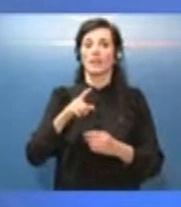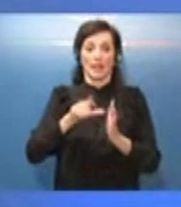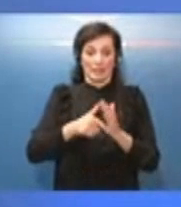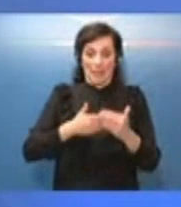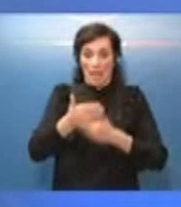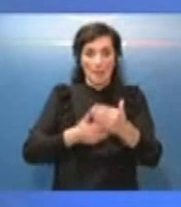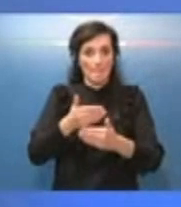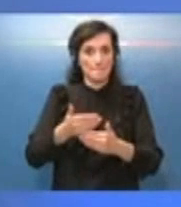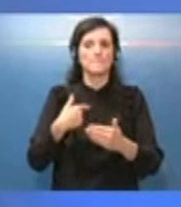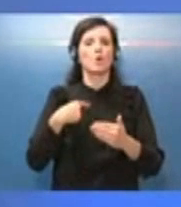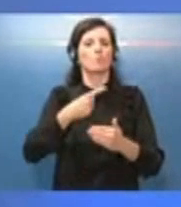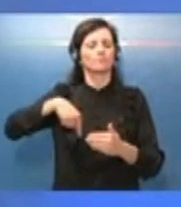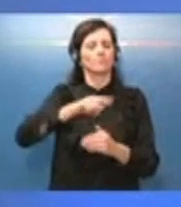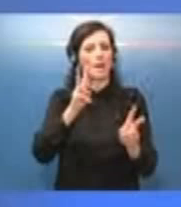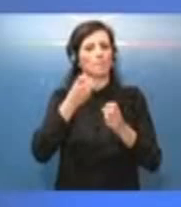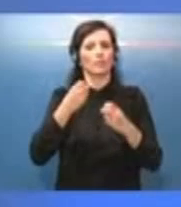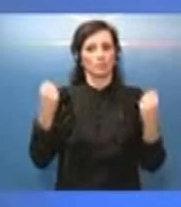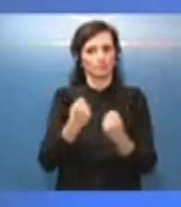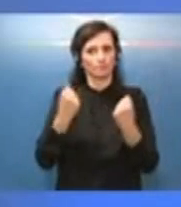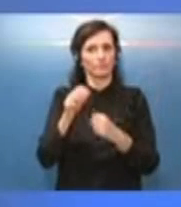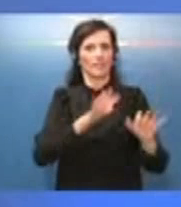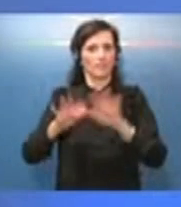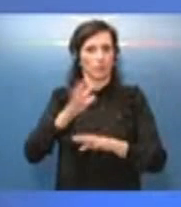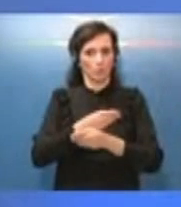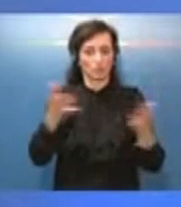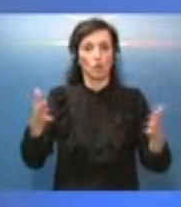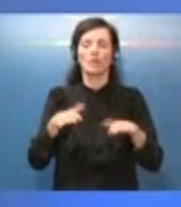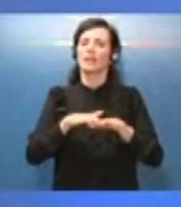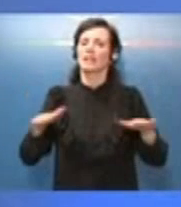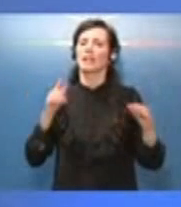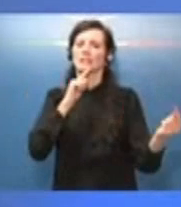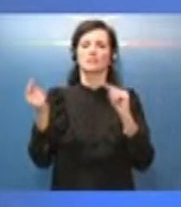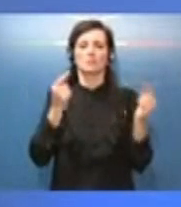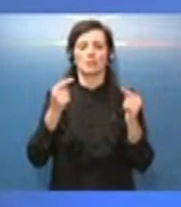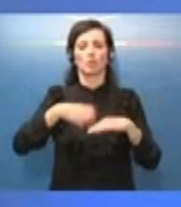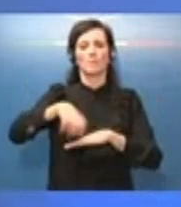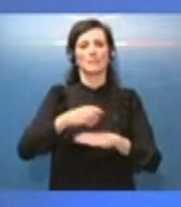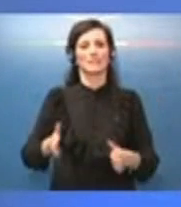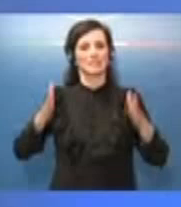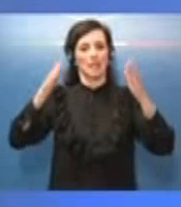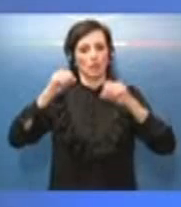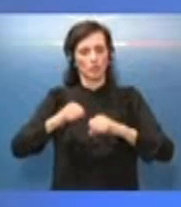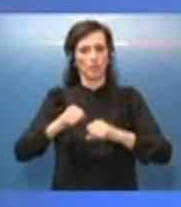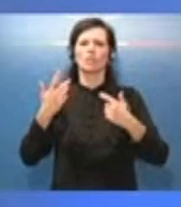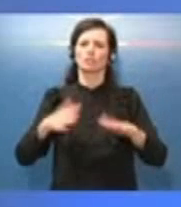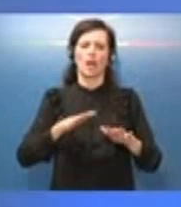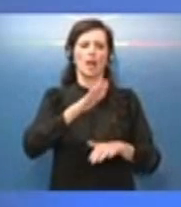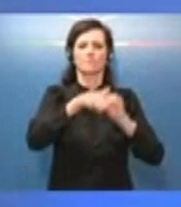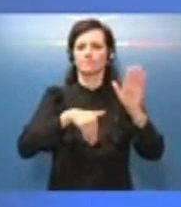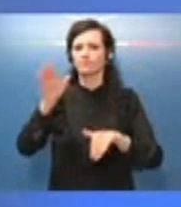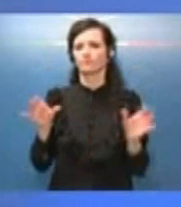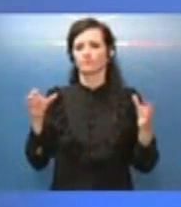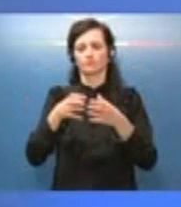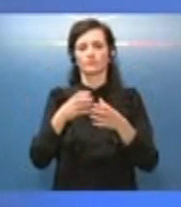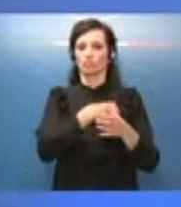Al tavolo del Ministero della Salute già sono state convocate le principali società scientifiche, a partire dalla Società Scientifica Italiana